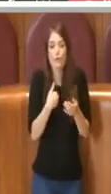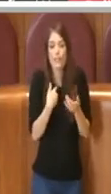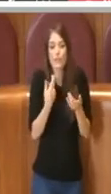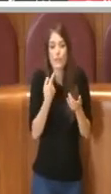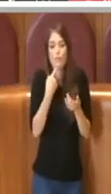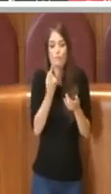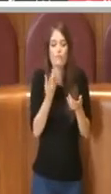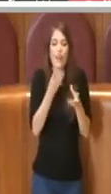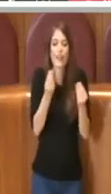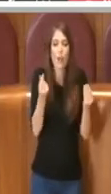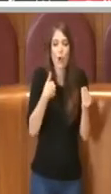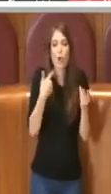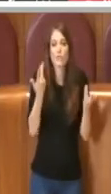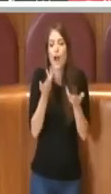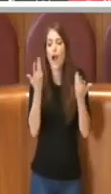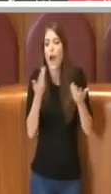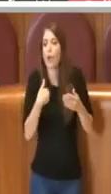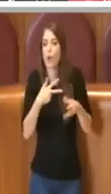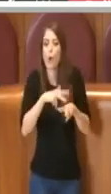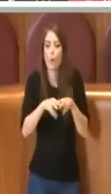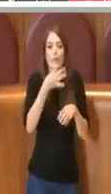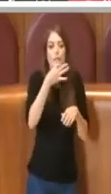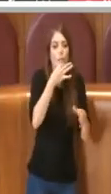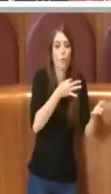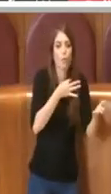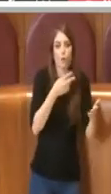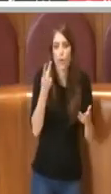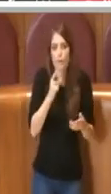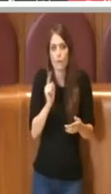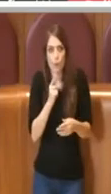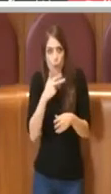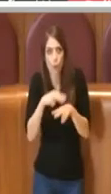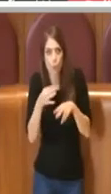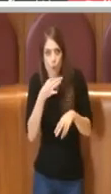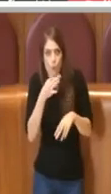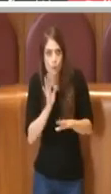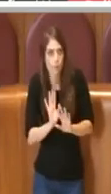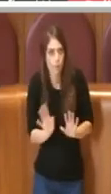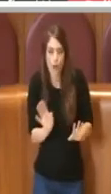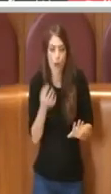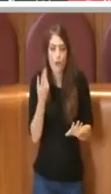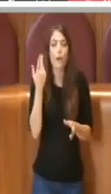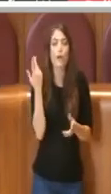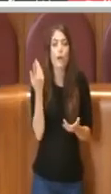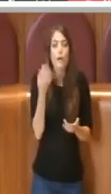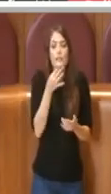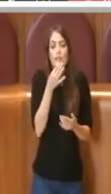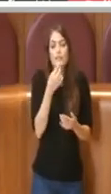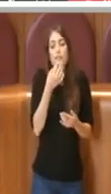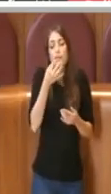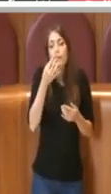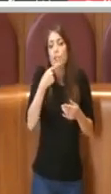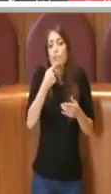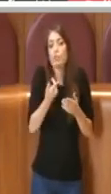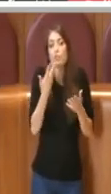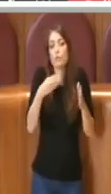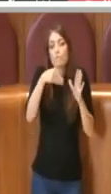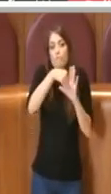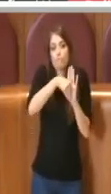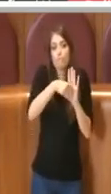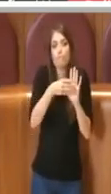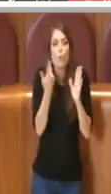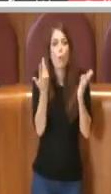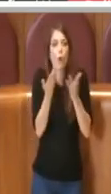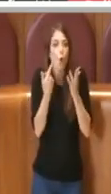scontate, cioè parti dicendo allora il Comune lo può fare non è vero che il Comune lo può fare, per cui già si dice un'insattezza all'interno dell'atto per cui